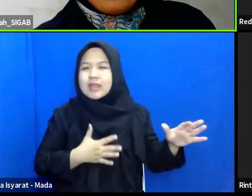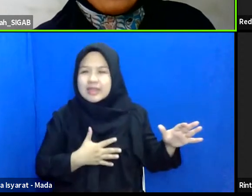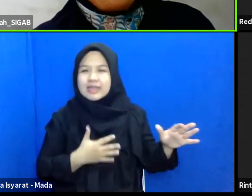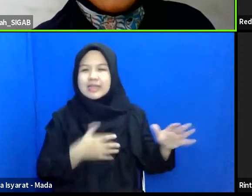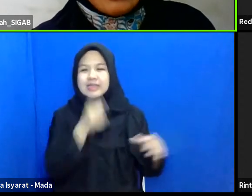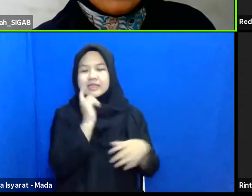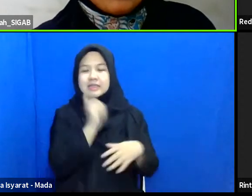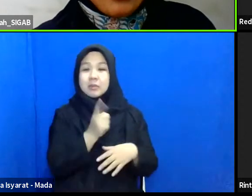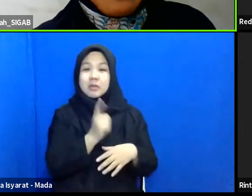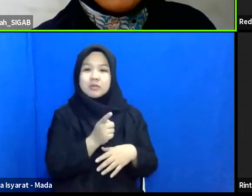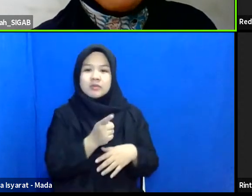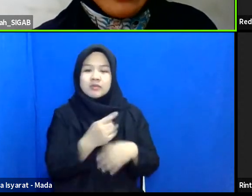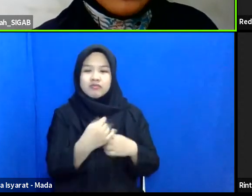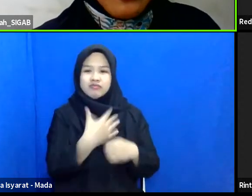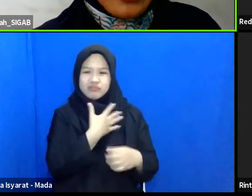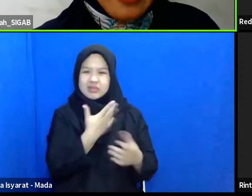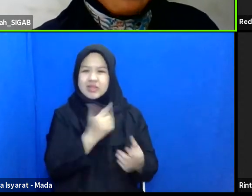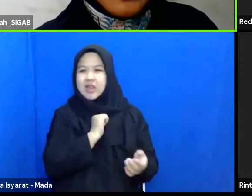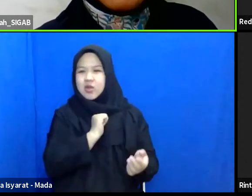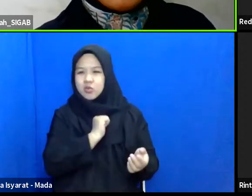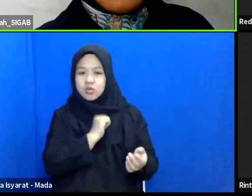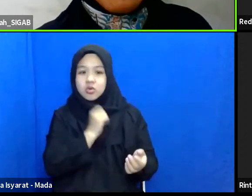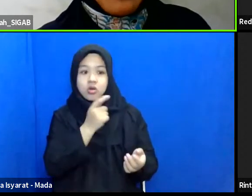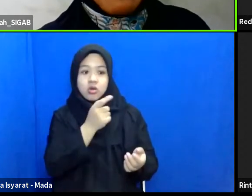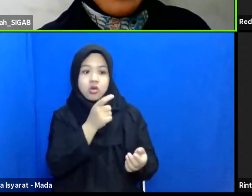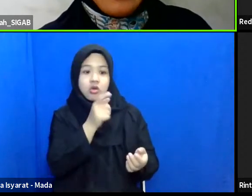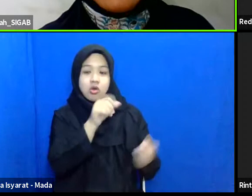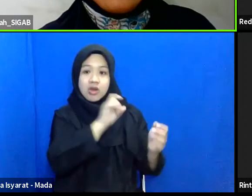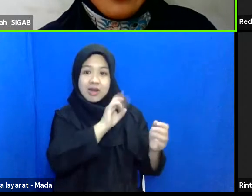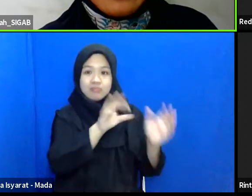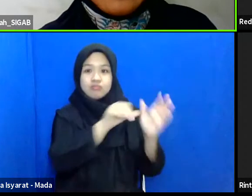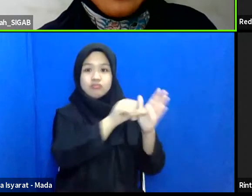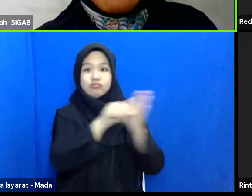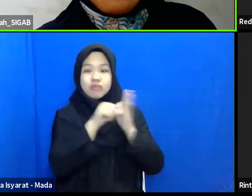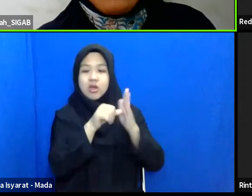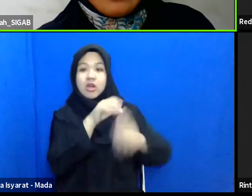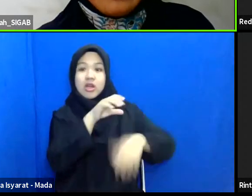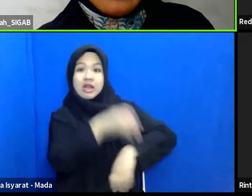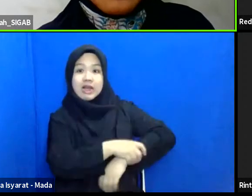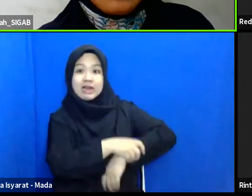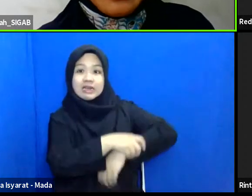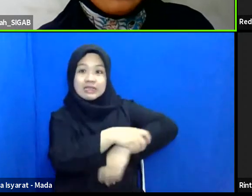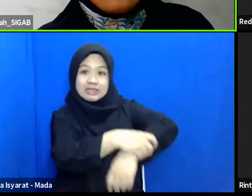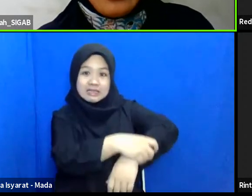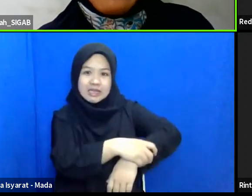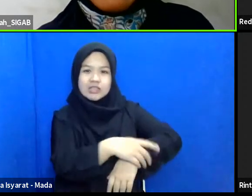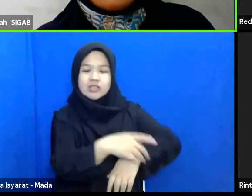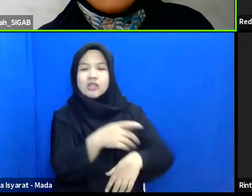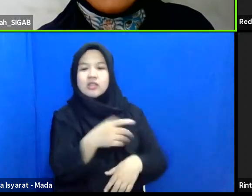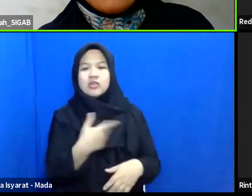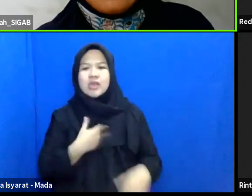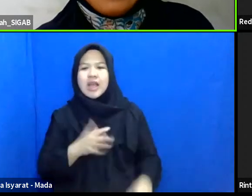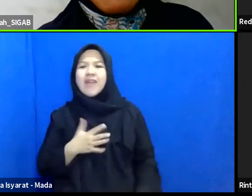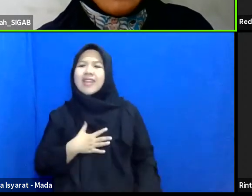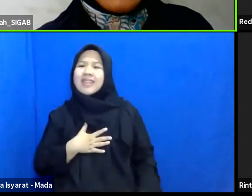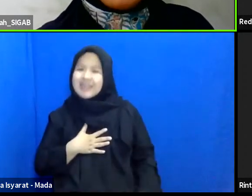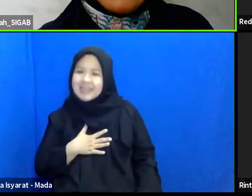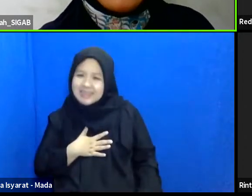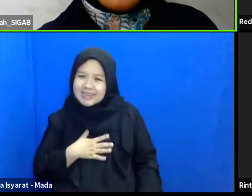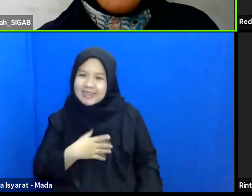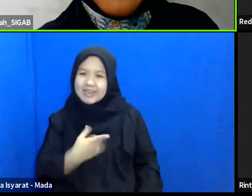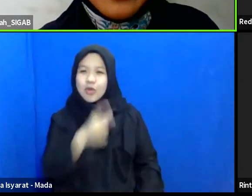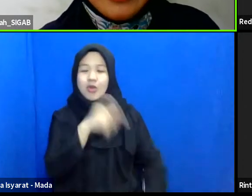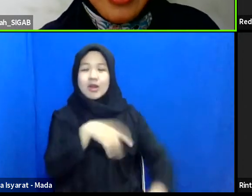kemudian ketika mau dibantu orang pun misalnya mau menggandeng mau menggandeng pun mereka juga khawatir yang